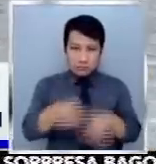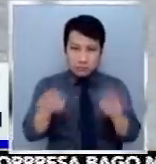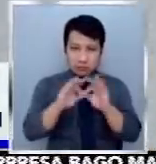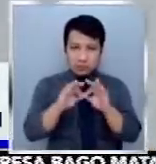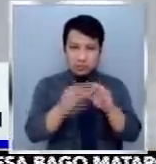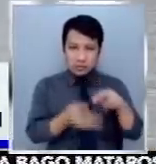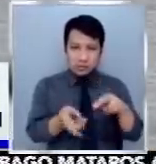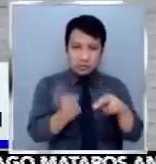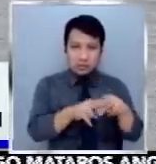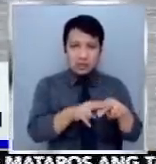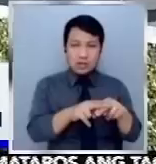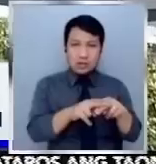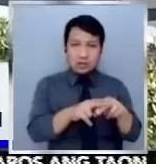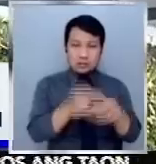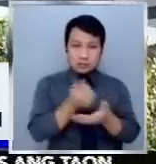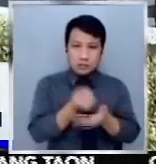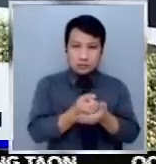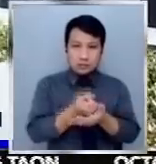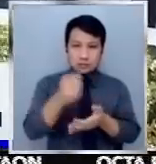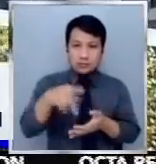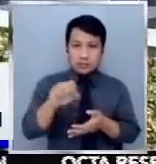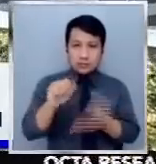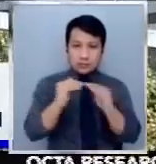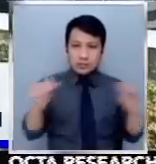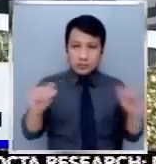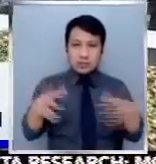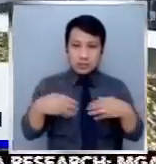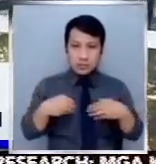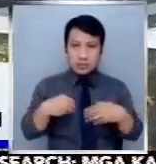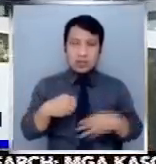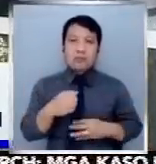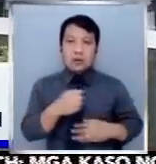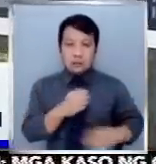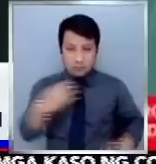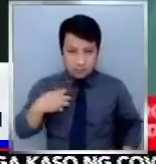nasa PCG at ipantay ito sa natatanggap ng militar at kapulisan.